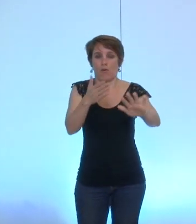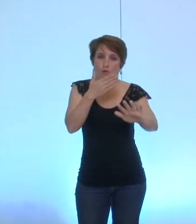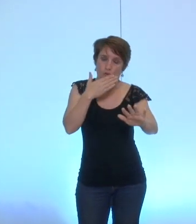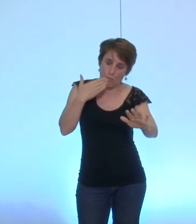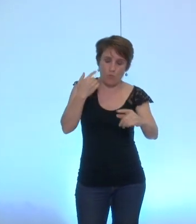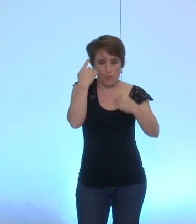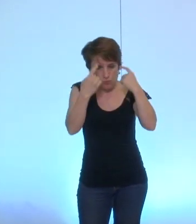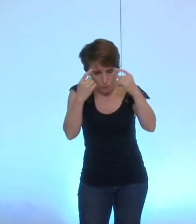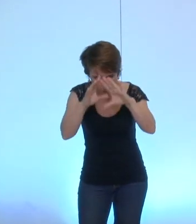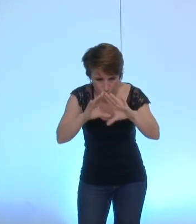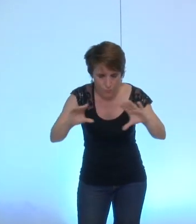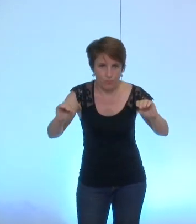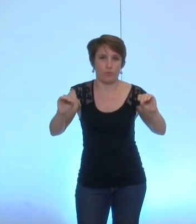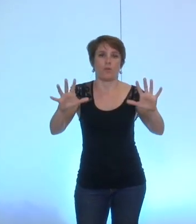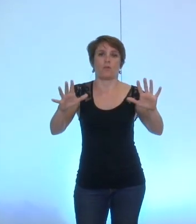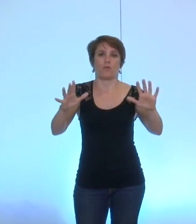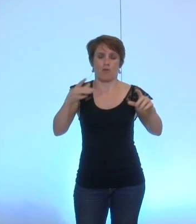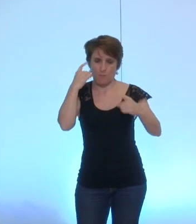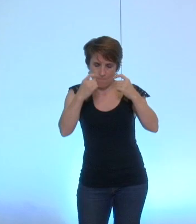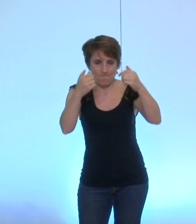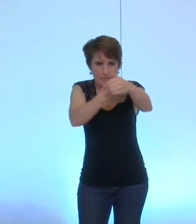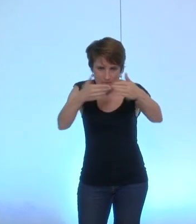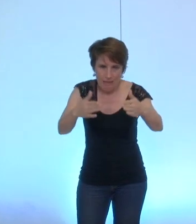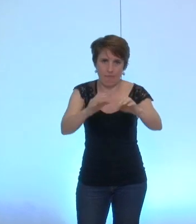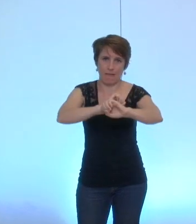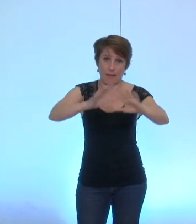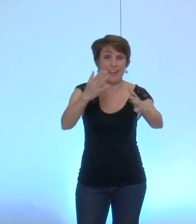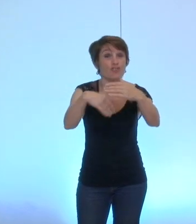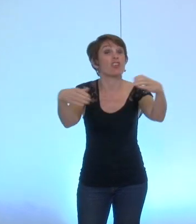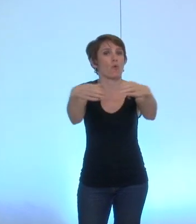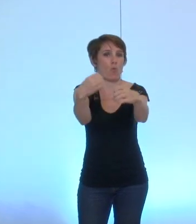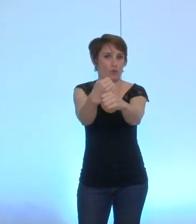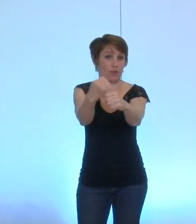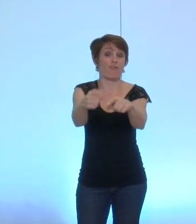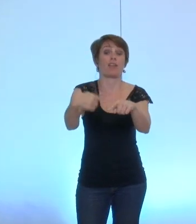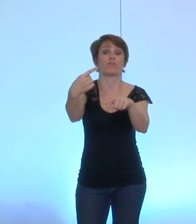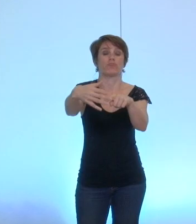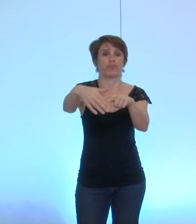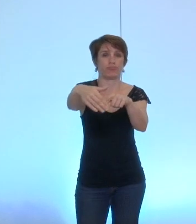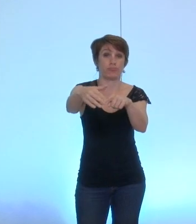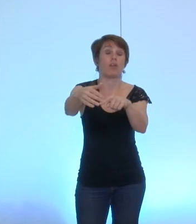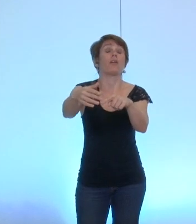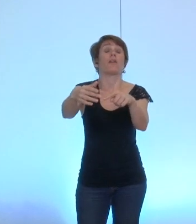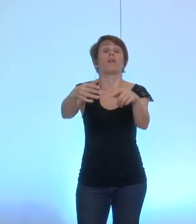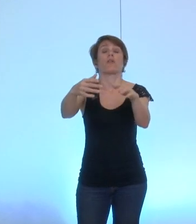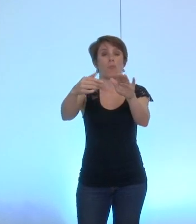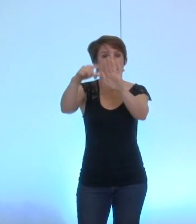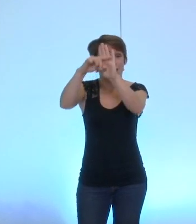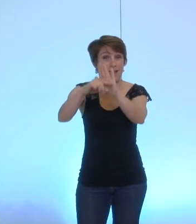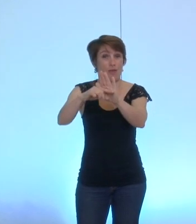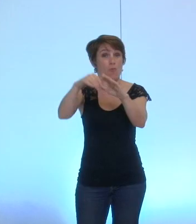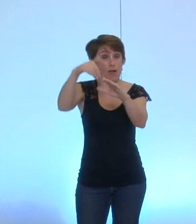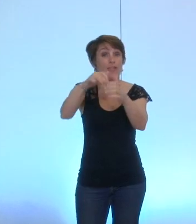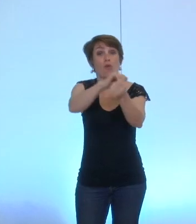trouve un cadre défini dans le groupe de travail et qu'on revienne une fois le modifié le règlement intérieur